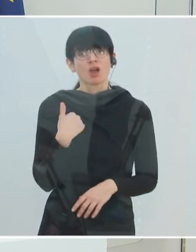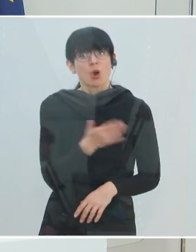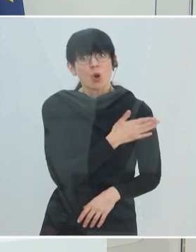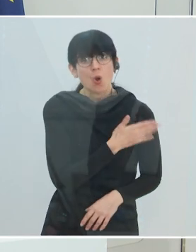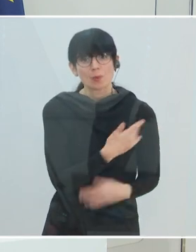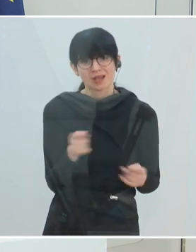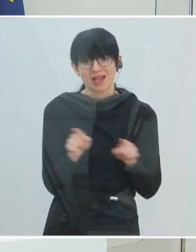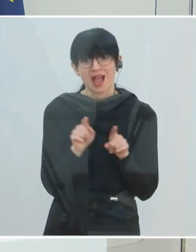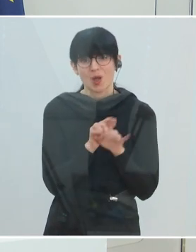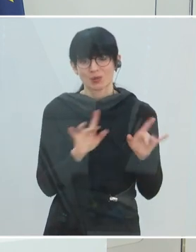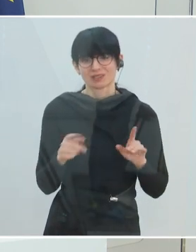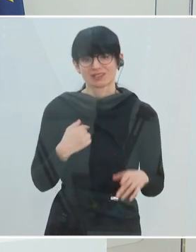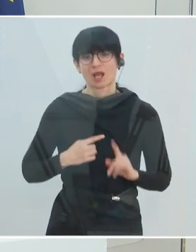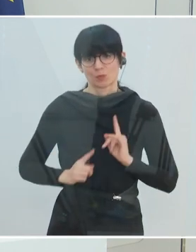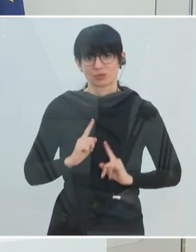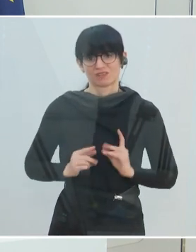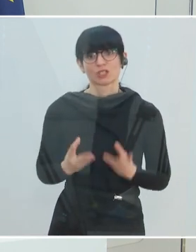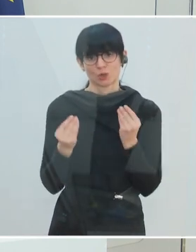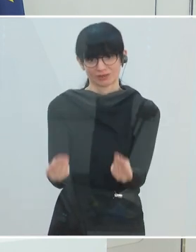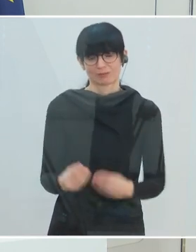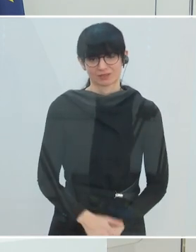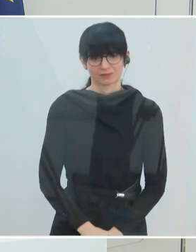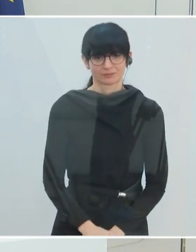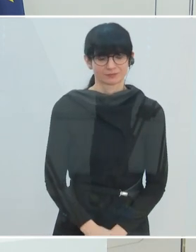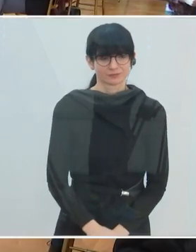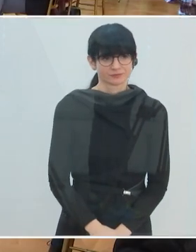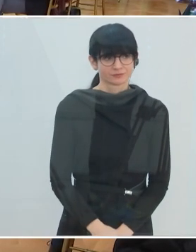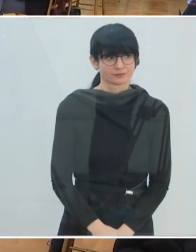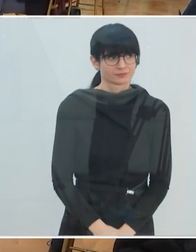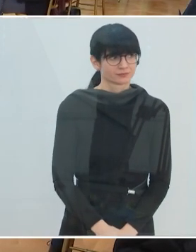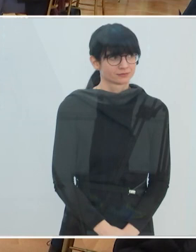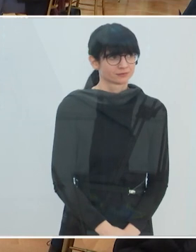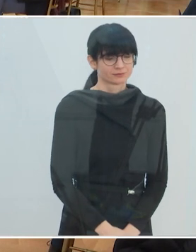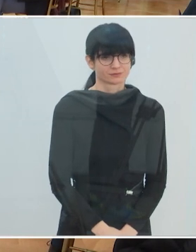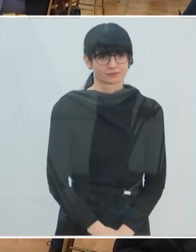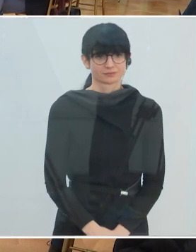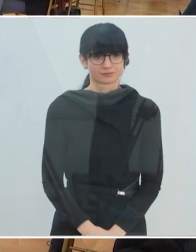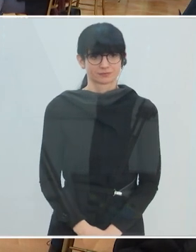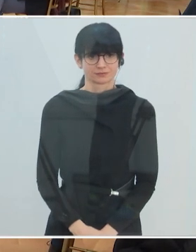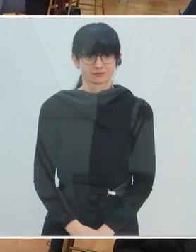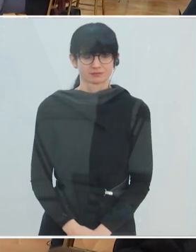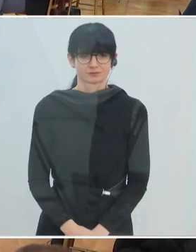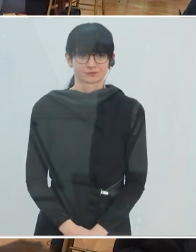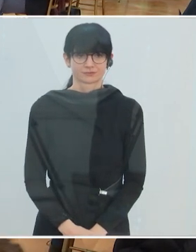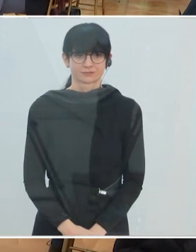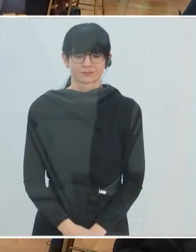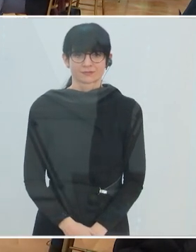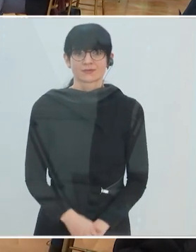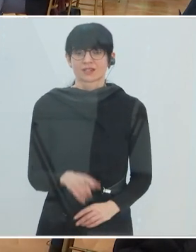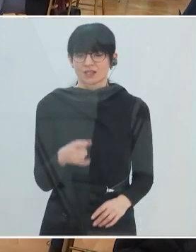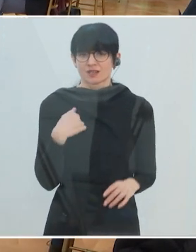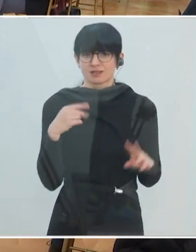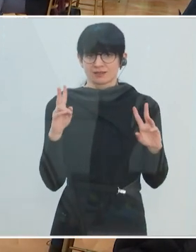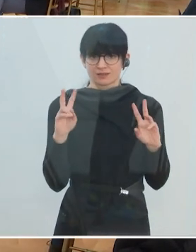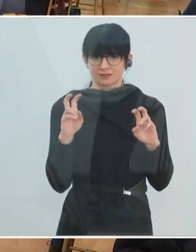ist letztlich der beste Motivator, den wir haben. Ja, und mit dem Lob komme ich zu den zwei Fragen, die Sie